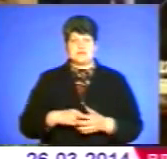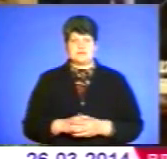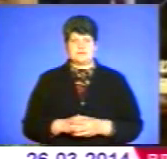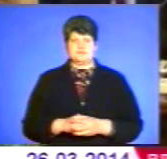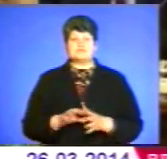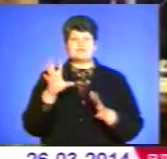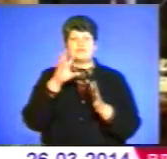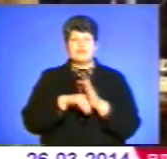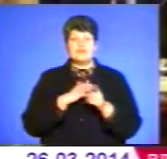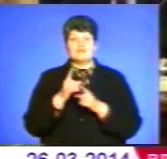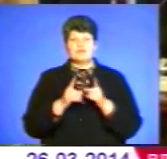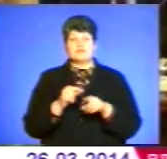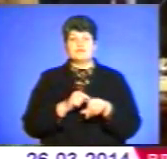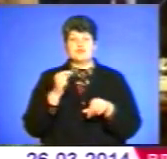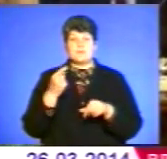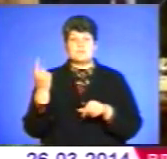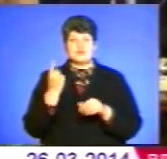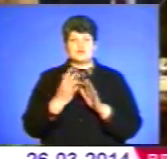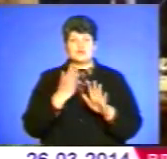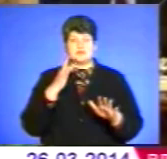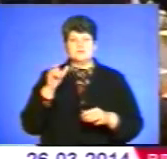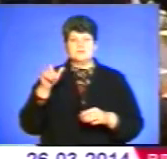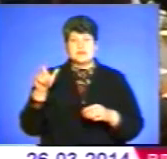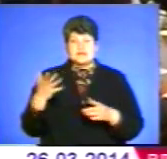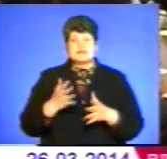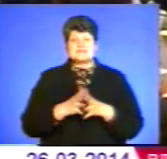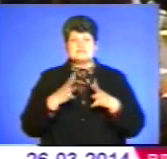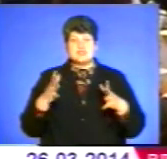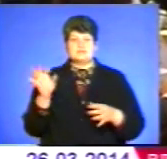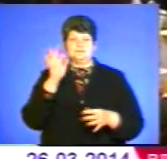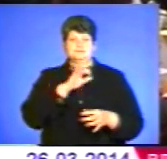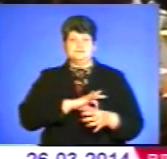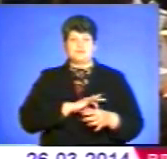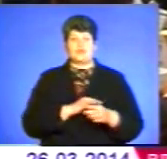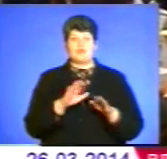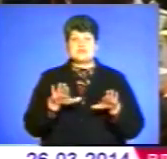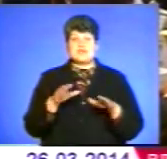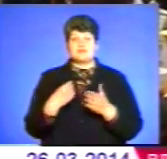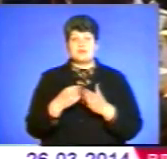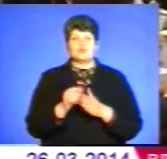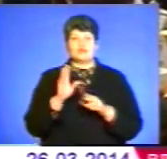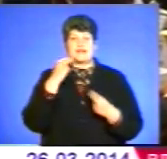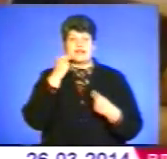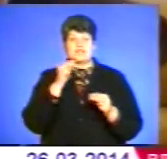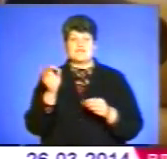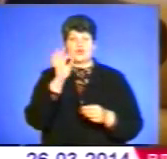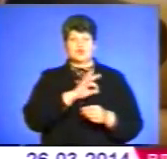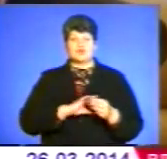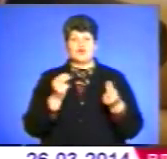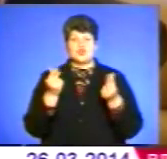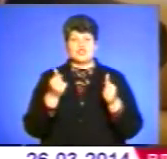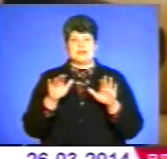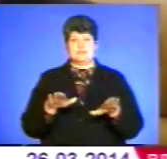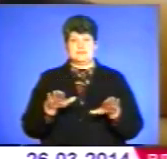Тілення реформи відчують у першу чергу громадяни. Збільшиться надходження до місцевих бюджетів, буде можливість ефективніше використовувати кошти на